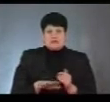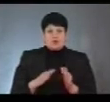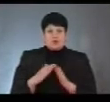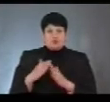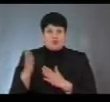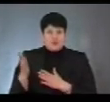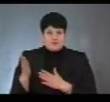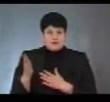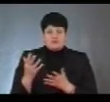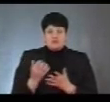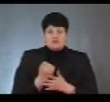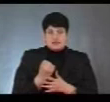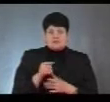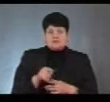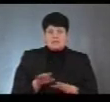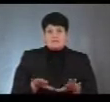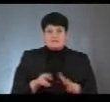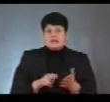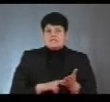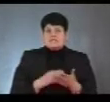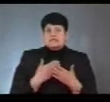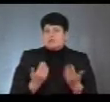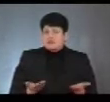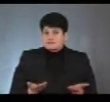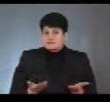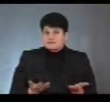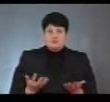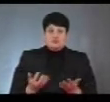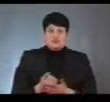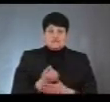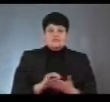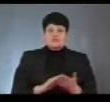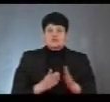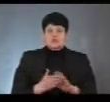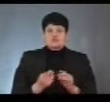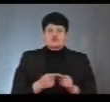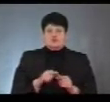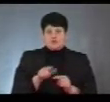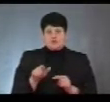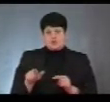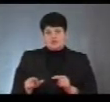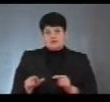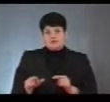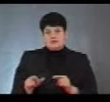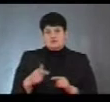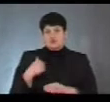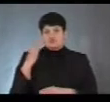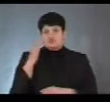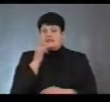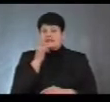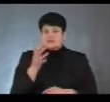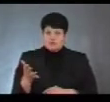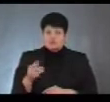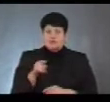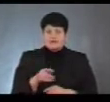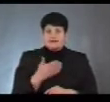і зазначали, що в них цього місця реєстрації немає. І виходить така ситуація, що ці люди, на жар, скоріше за все проголосувати не зможуть. Тому що, якщо